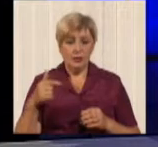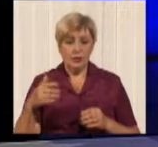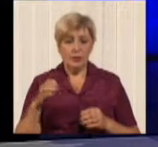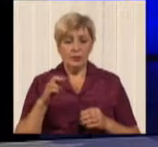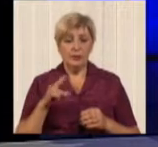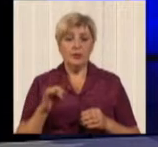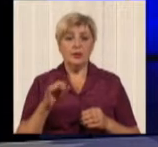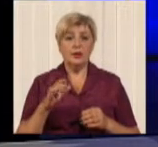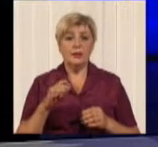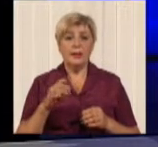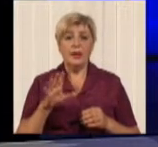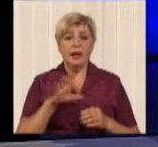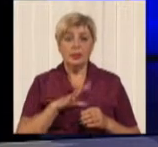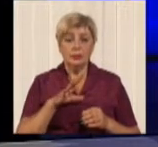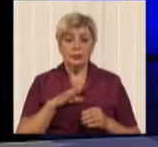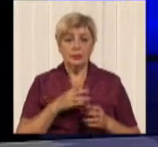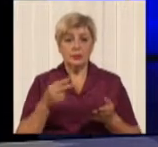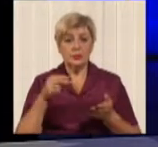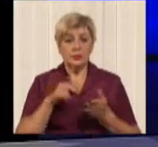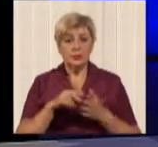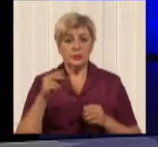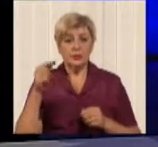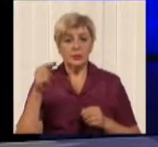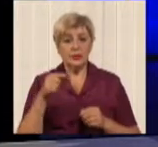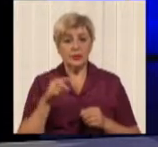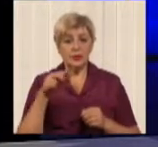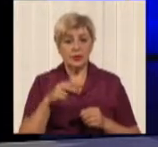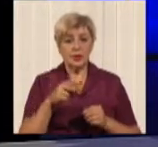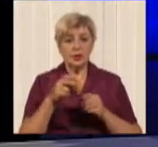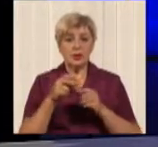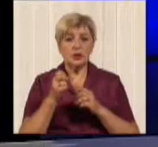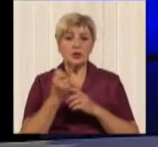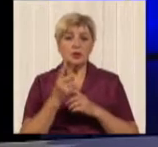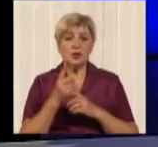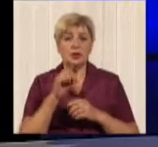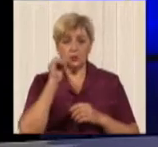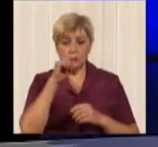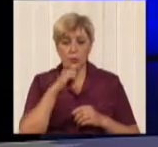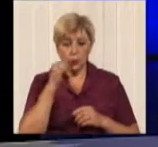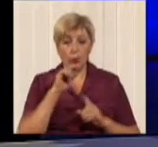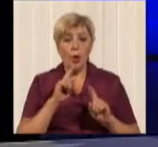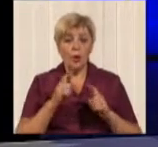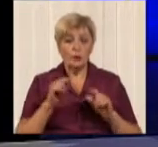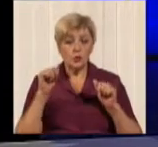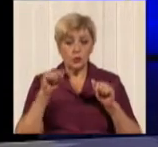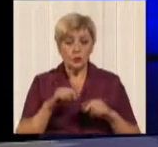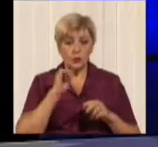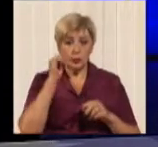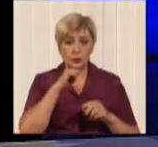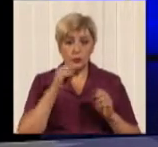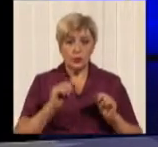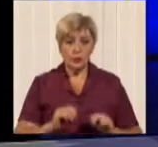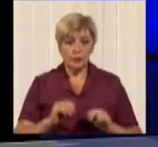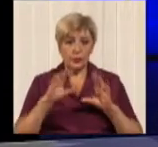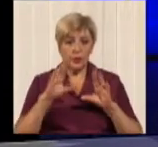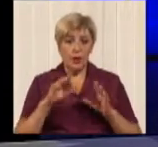електротранспорту, був встановлений 2011 року. Чому саме в цьому році підвищили тариф на